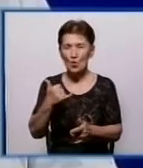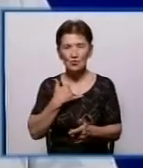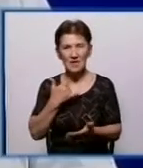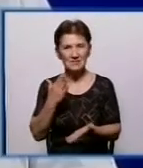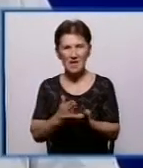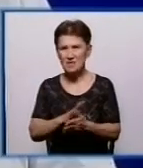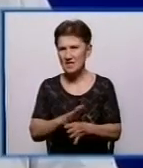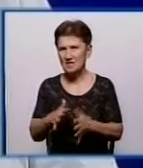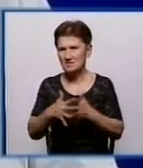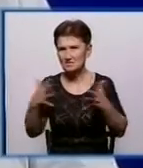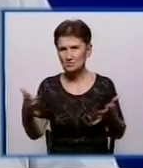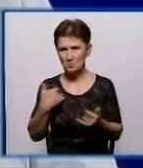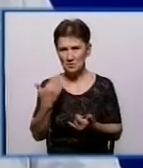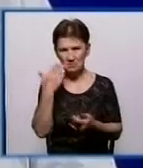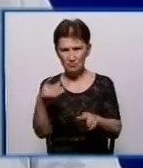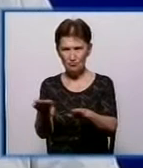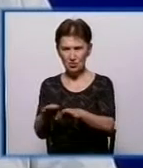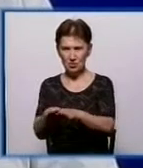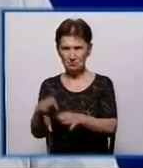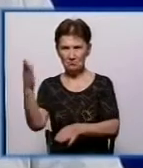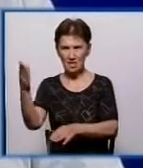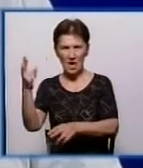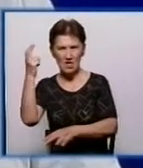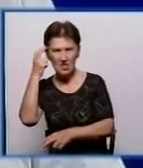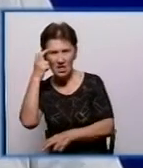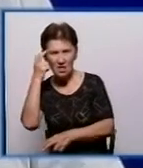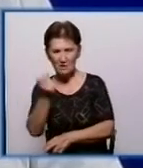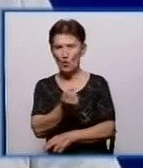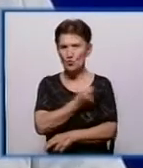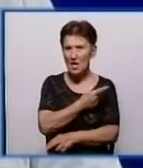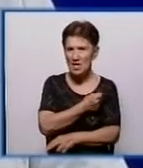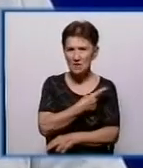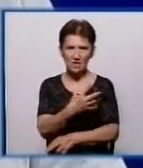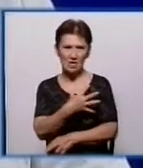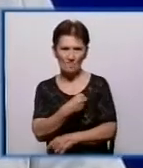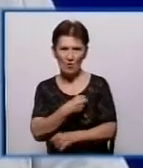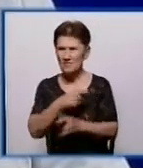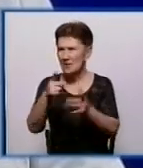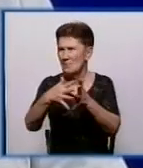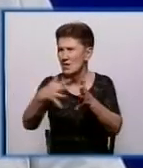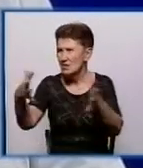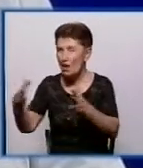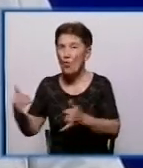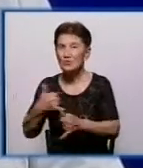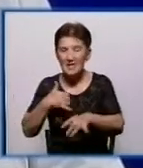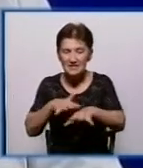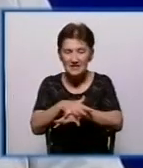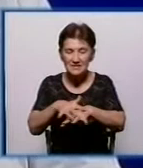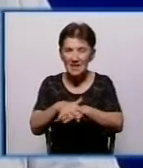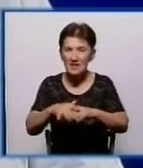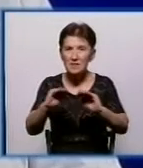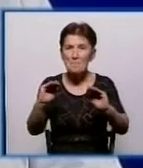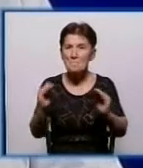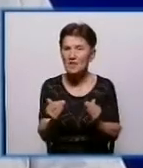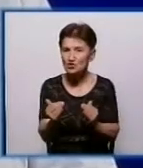ми нас порівняємо з Києвом, Львовом, Дніпром, Одесою, у нас є маленька чисельність населення, відповідно, в нас